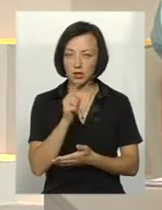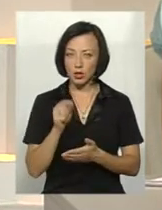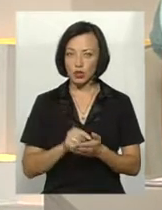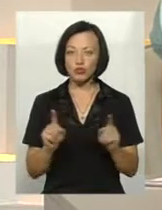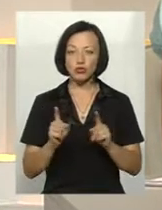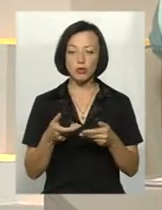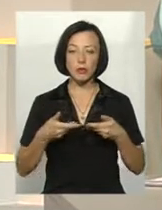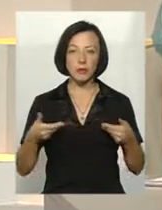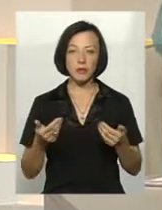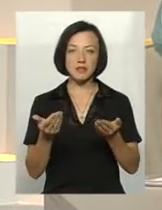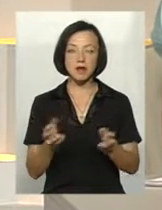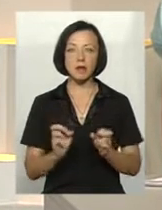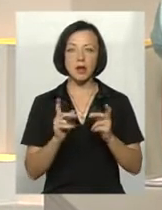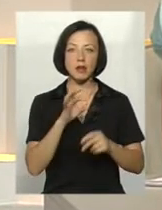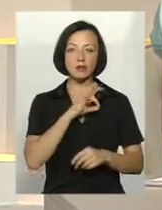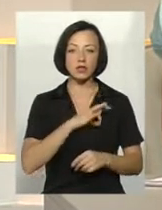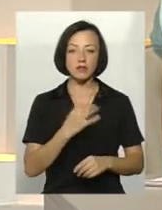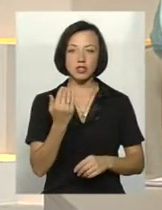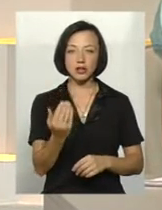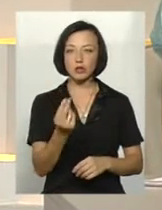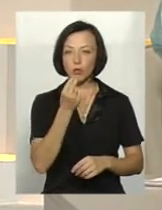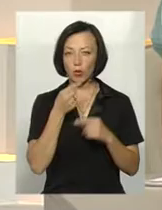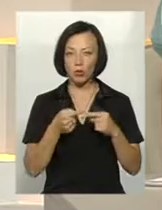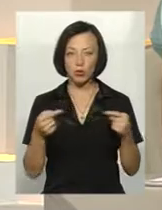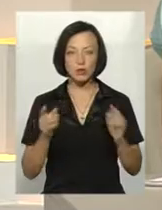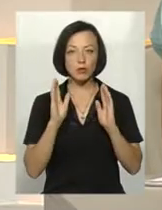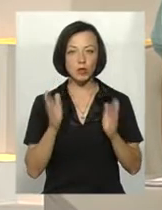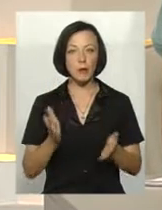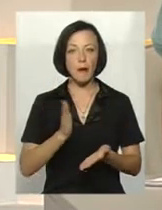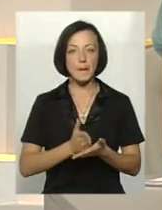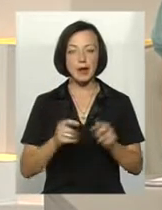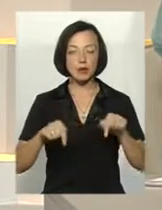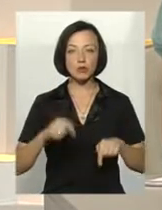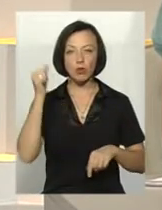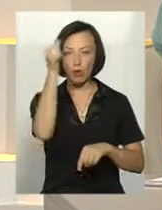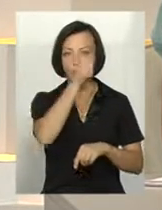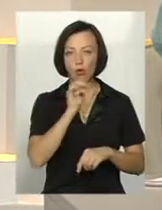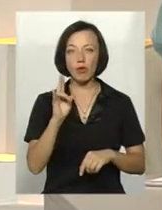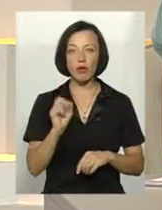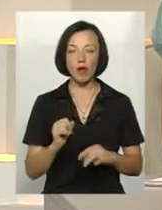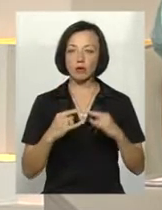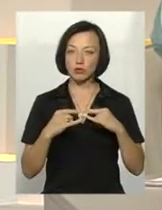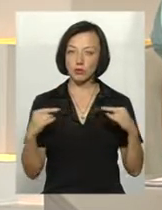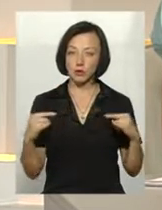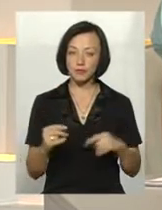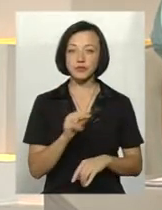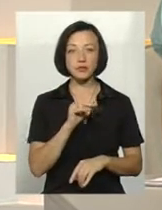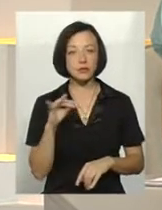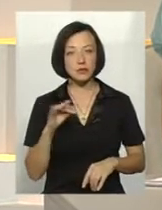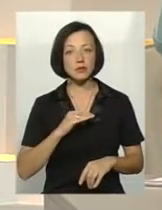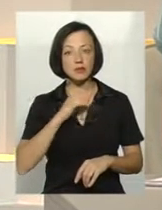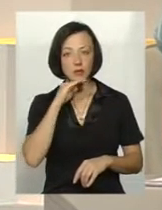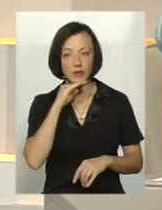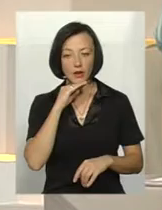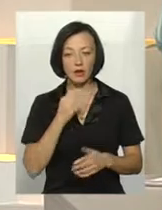вами, як споживачі їхньої продукції, будемо мати цього року на столі, чи достатньо